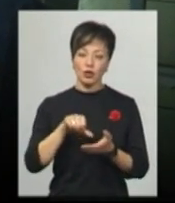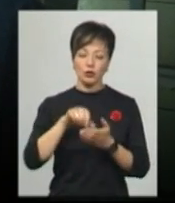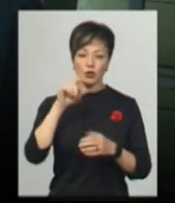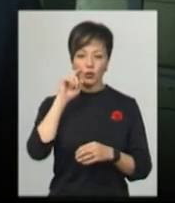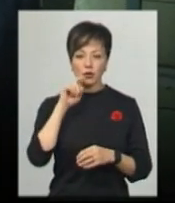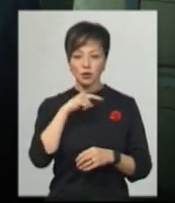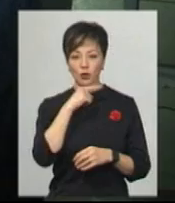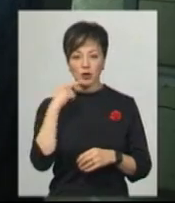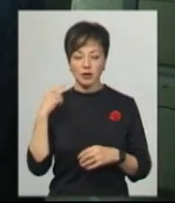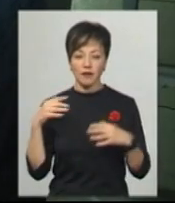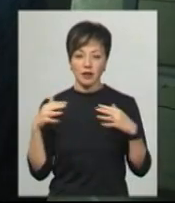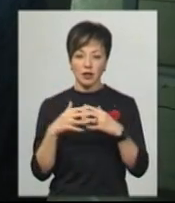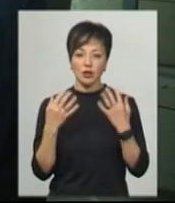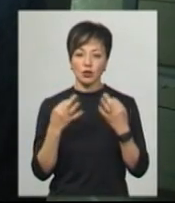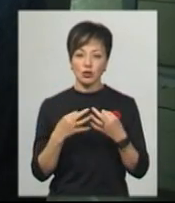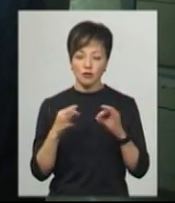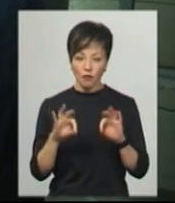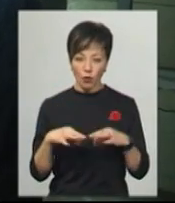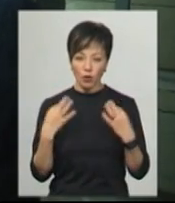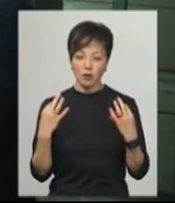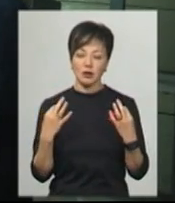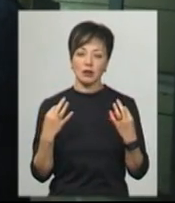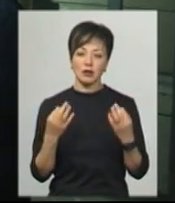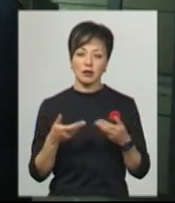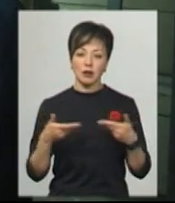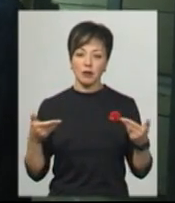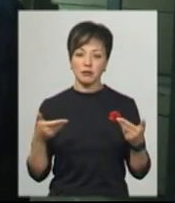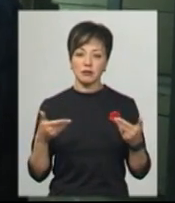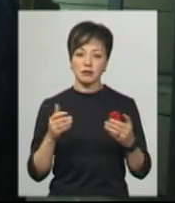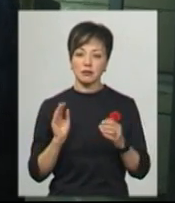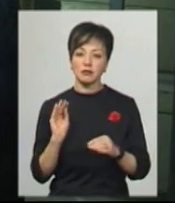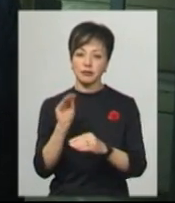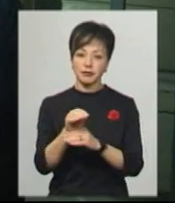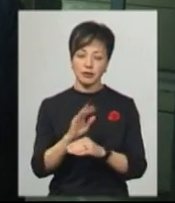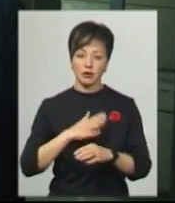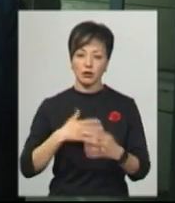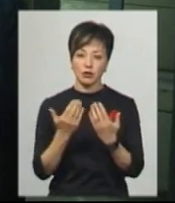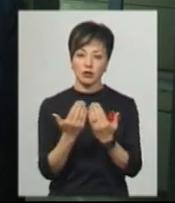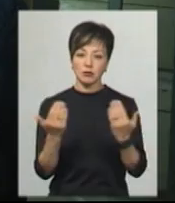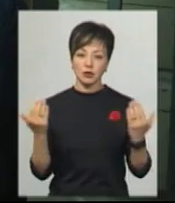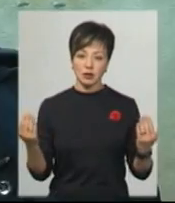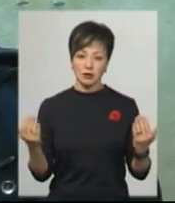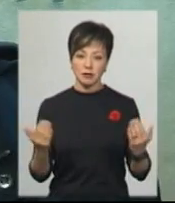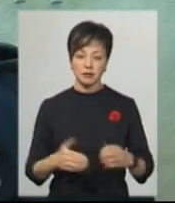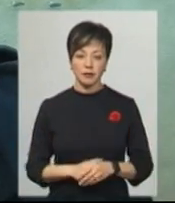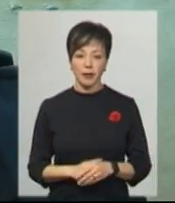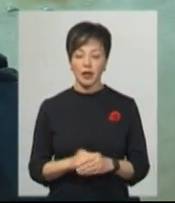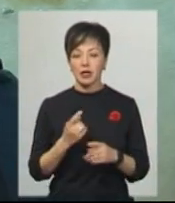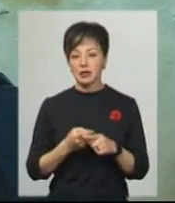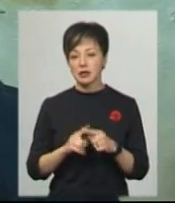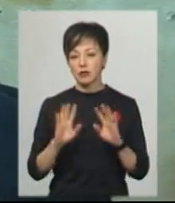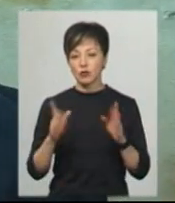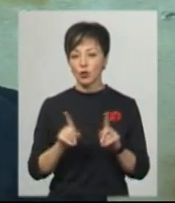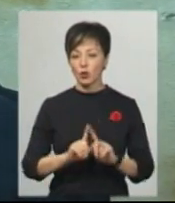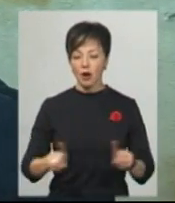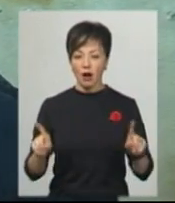-української війни дозволила нам поповнити нашу експозицію експонатами. Це буде дуже